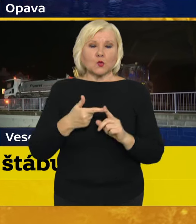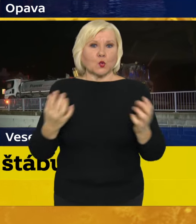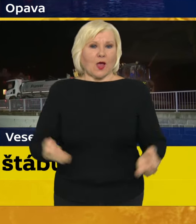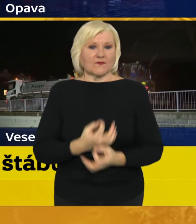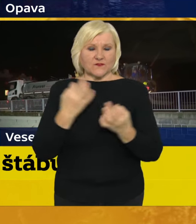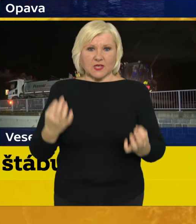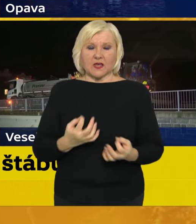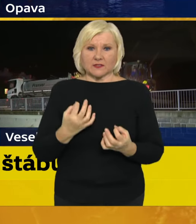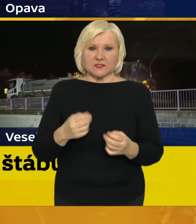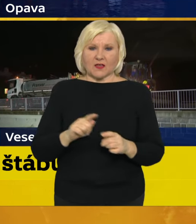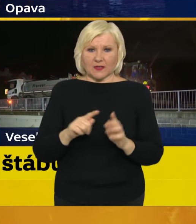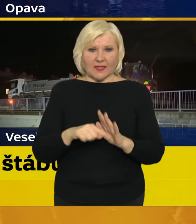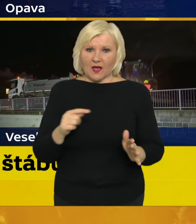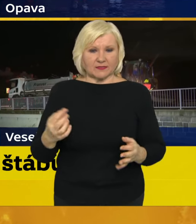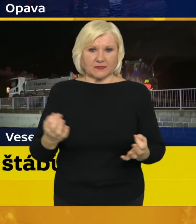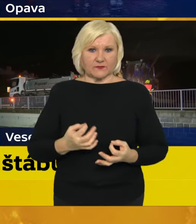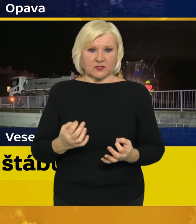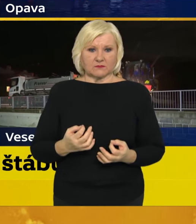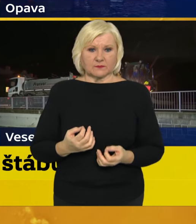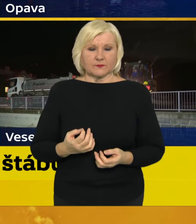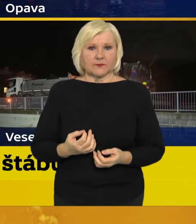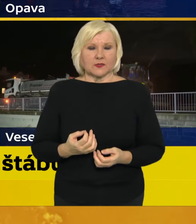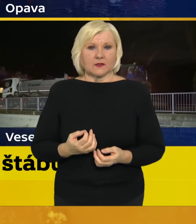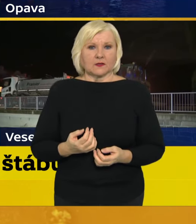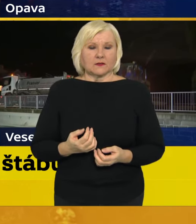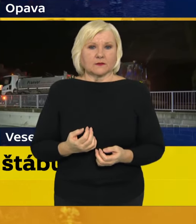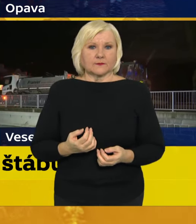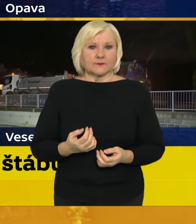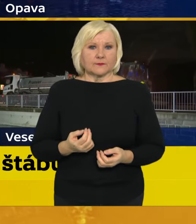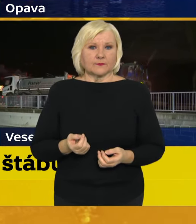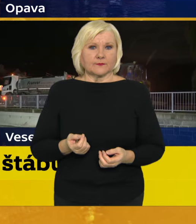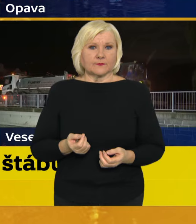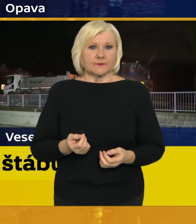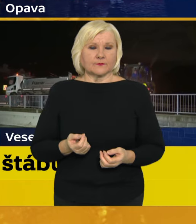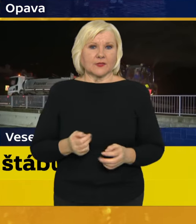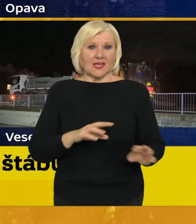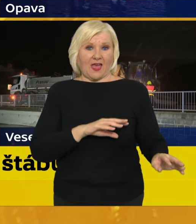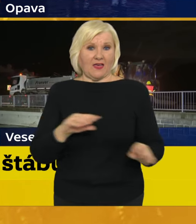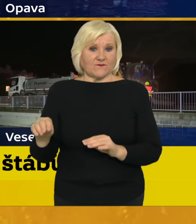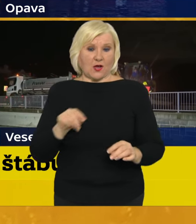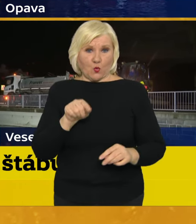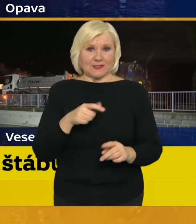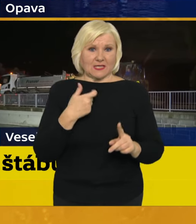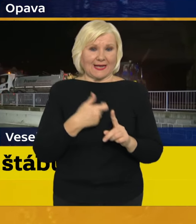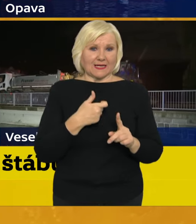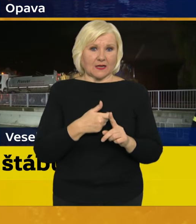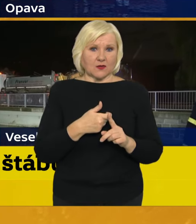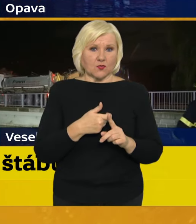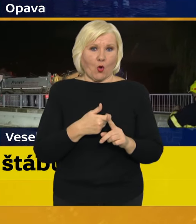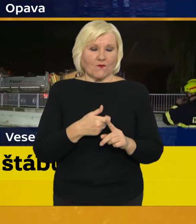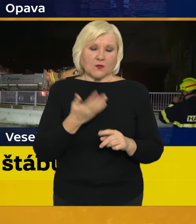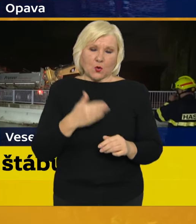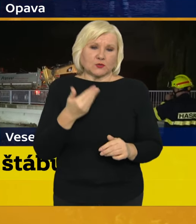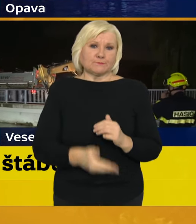negativně projevila, aspoň z našeho pohledu, je ta, že evakuace v Krnově byla poněkud spožděna,